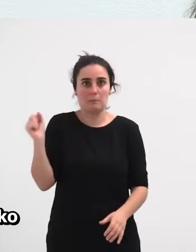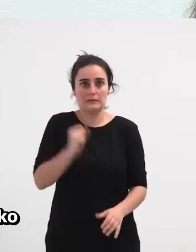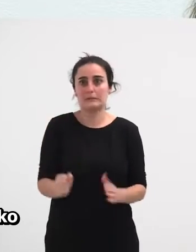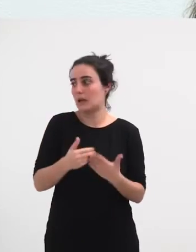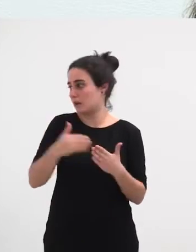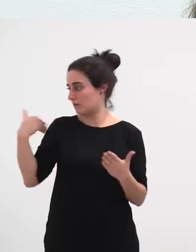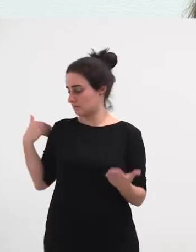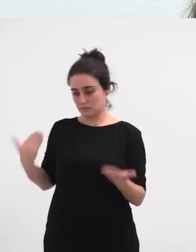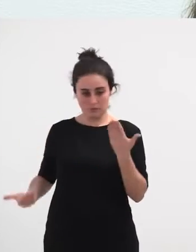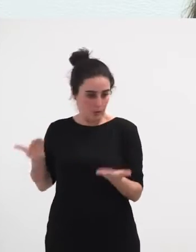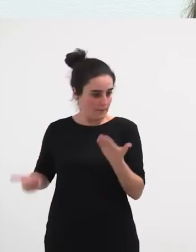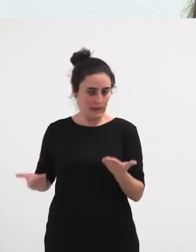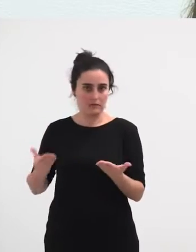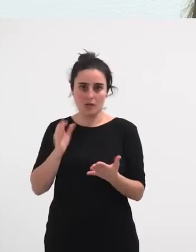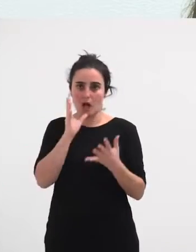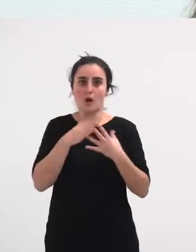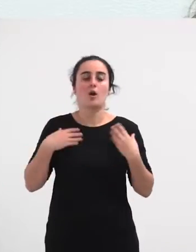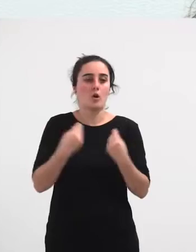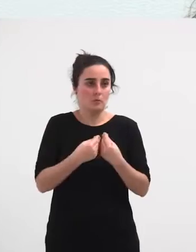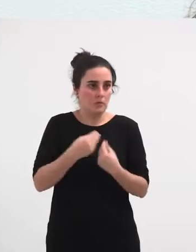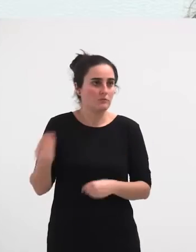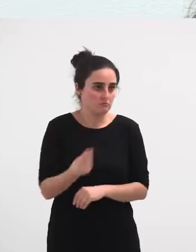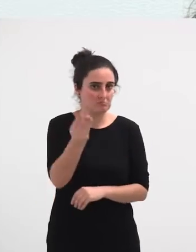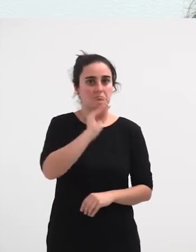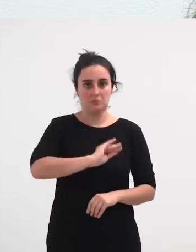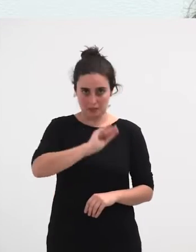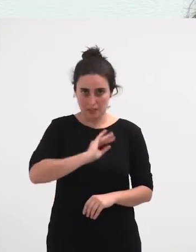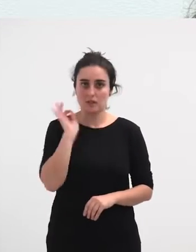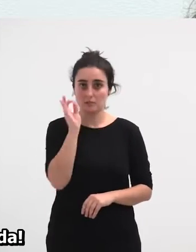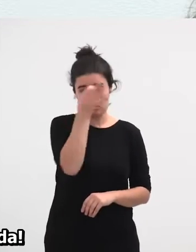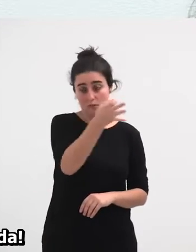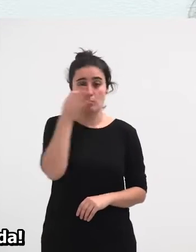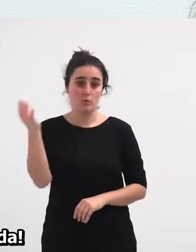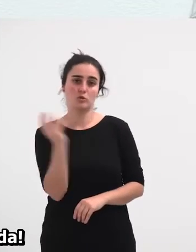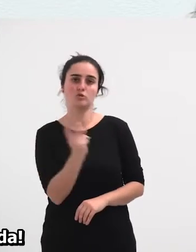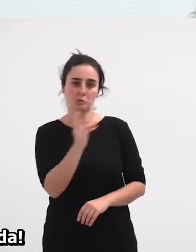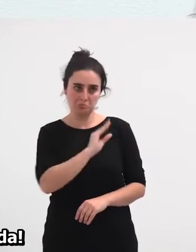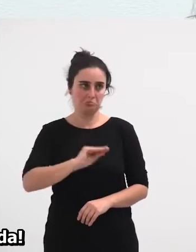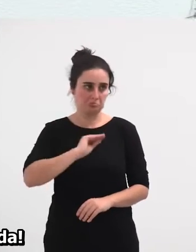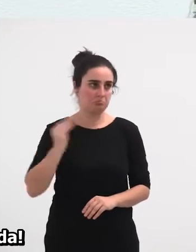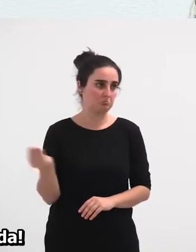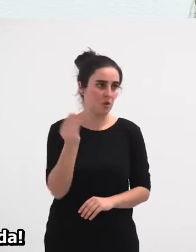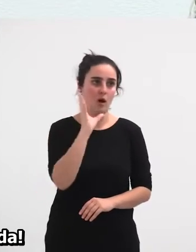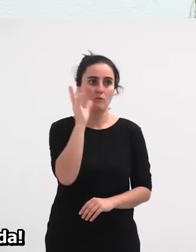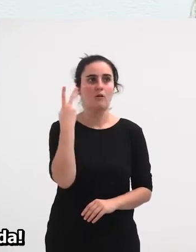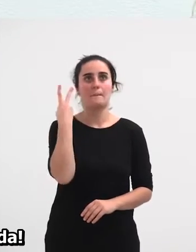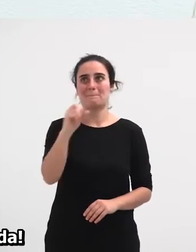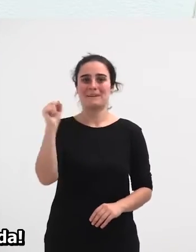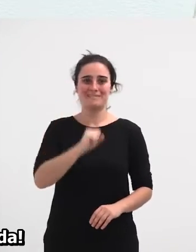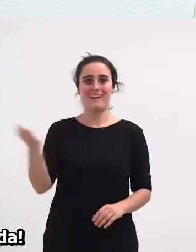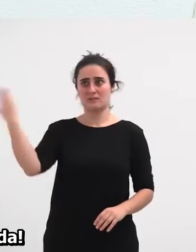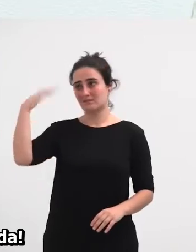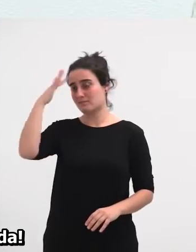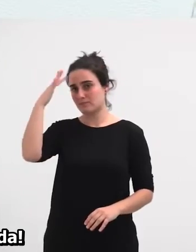egoerekin alderatuta, bizikidetzara desente, obetu denean, bi herrietan, ose, duela hogei urte, bizi behartzen irunen eta